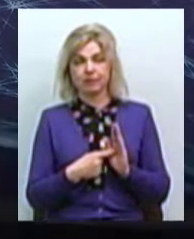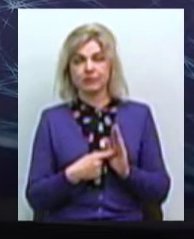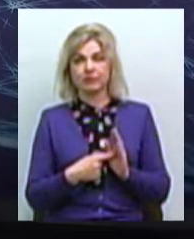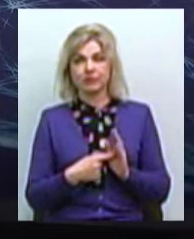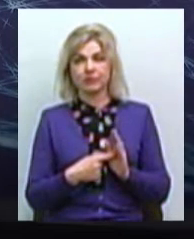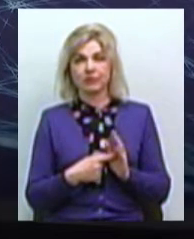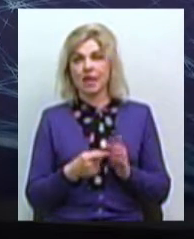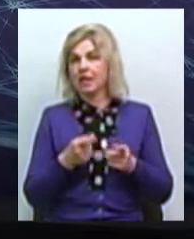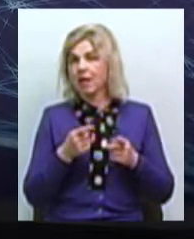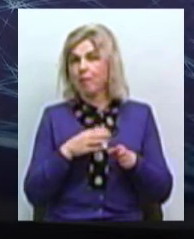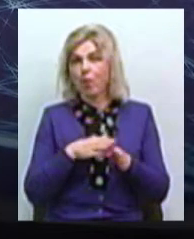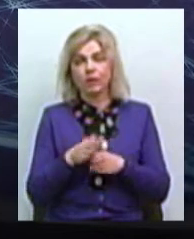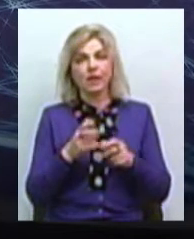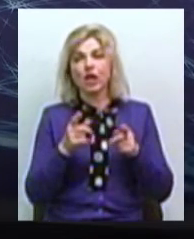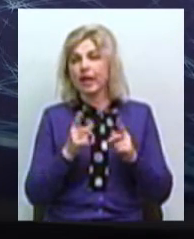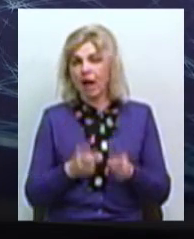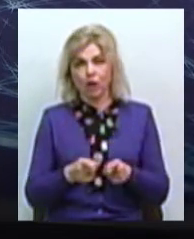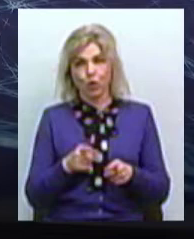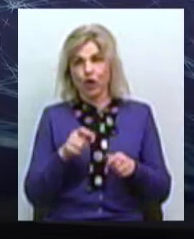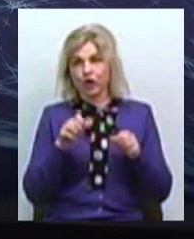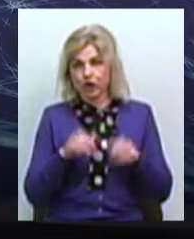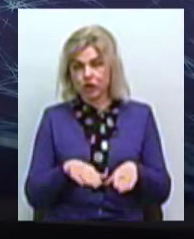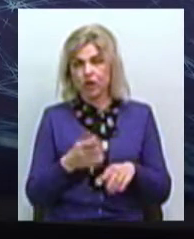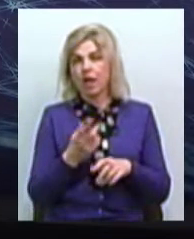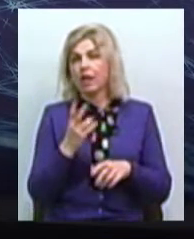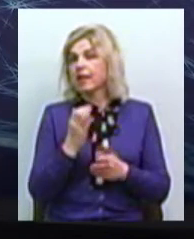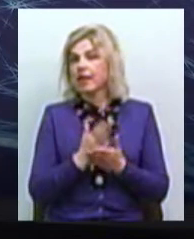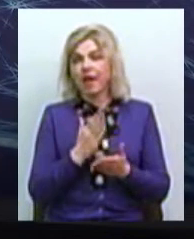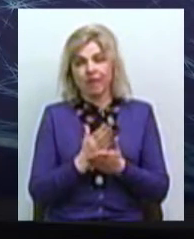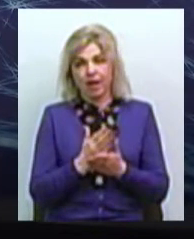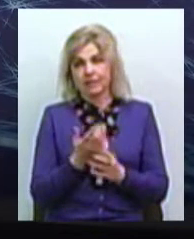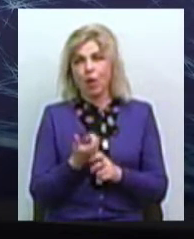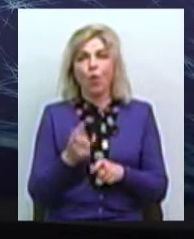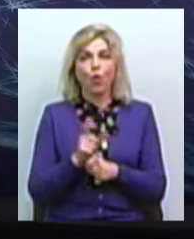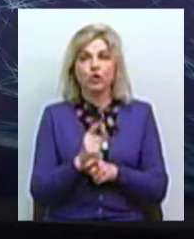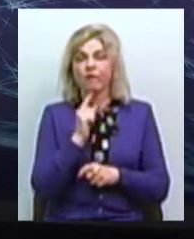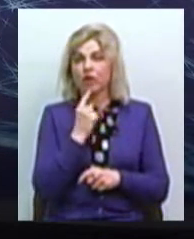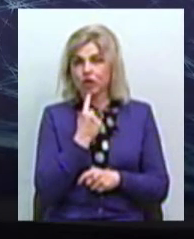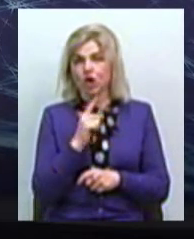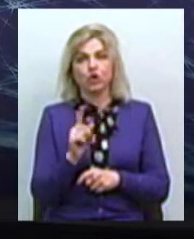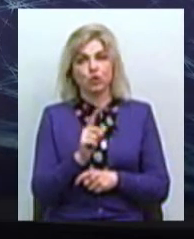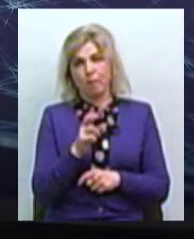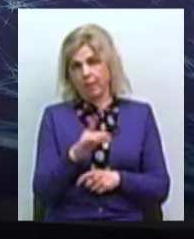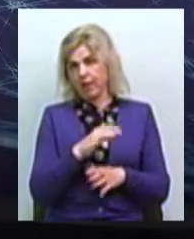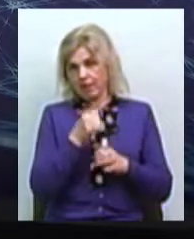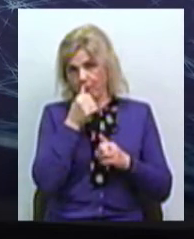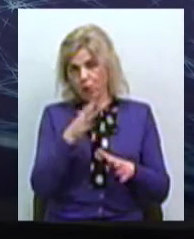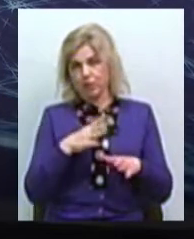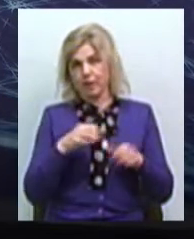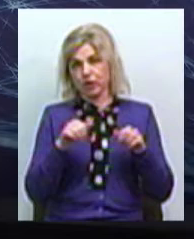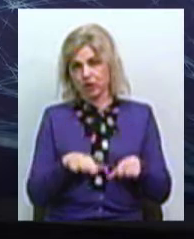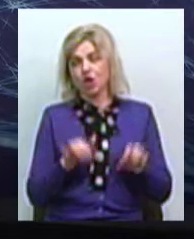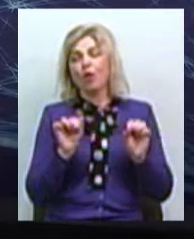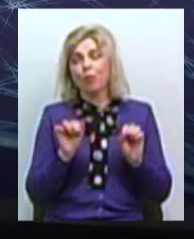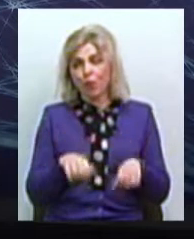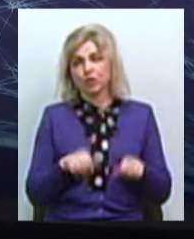нереально вирішуваним, воно не є надважким або надскладним настільки, щоб його не можна було вирішити. Цю проблему можна вирішити